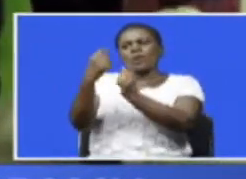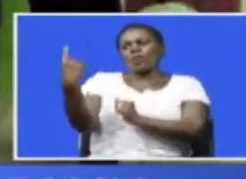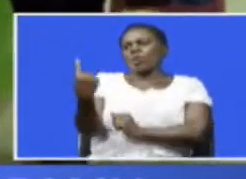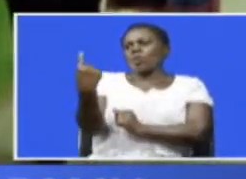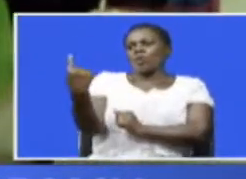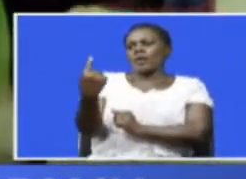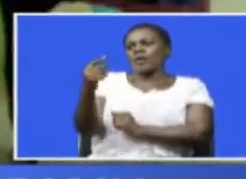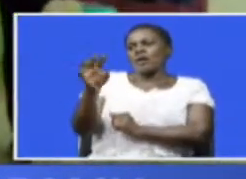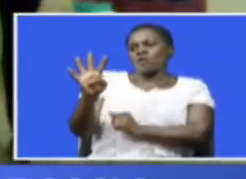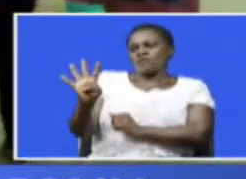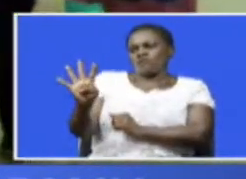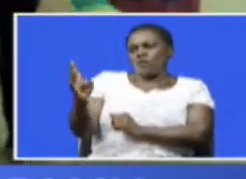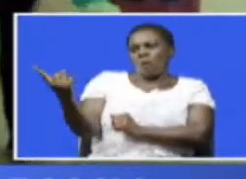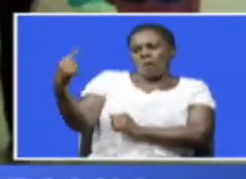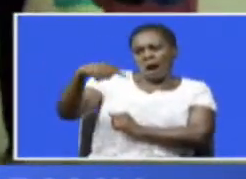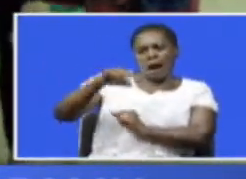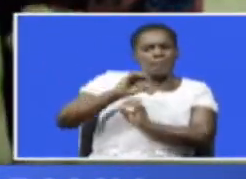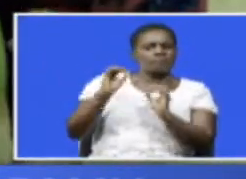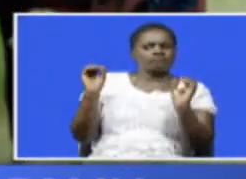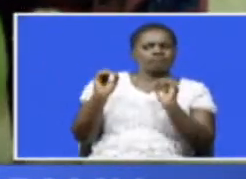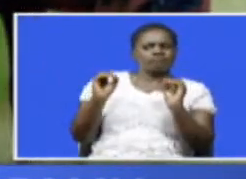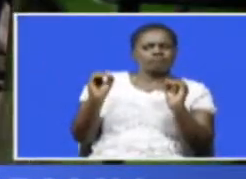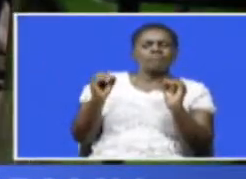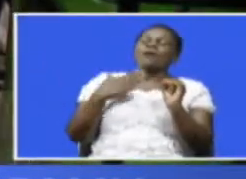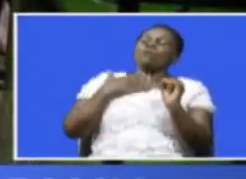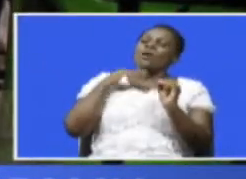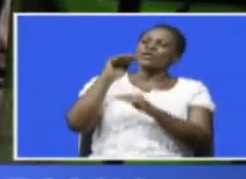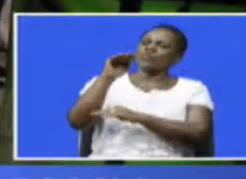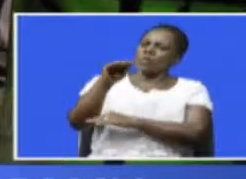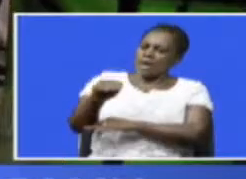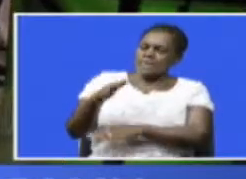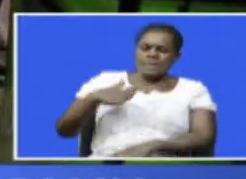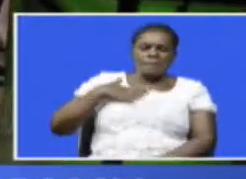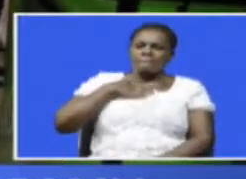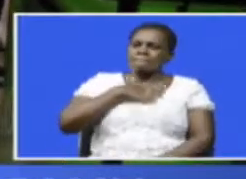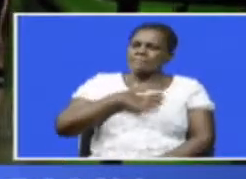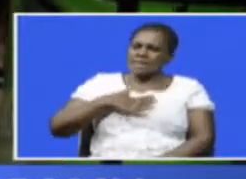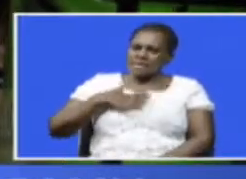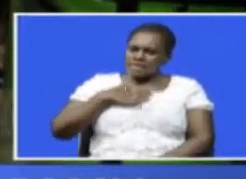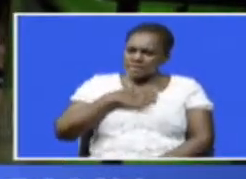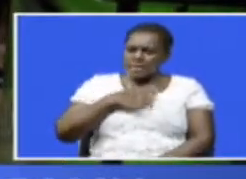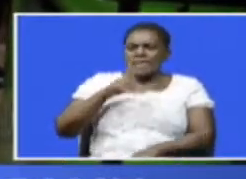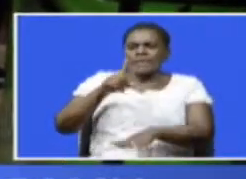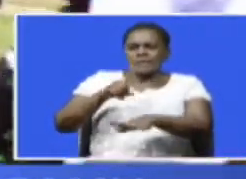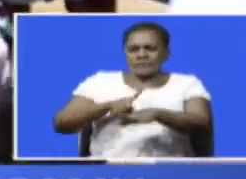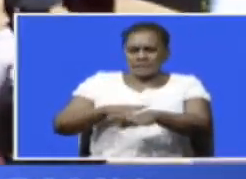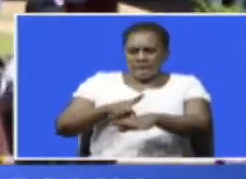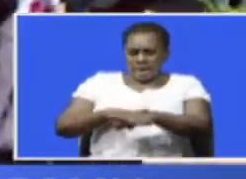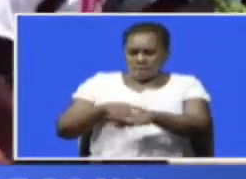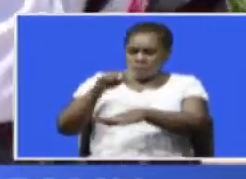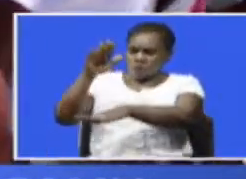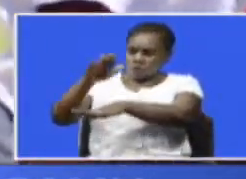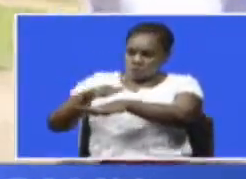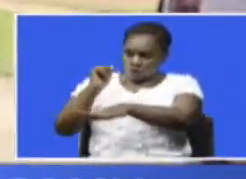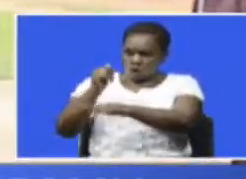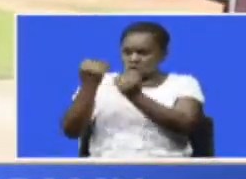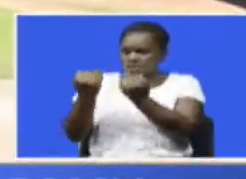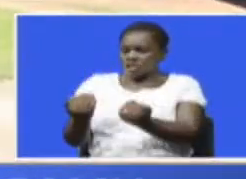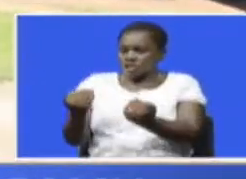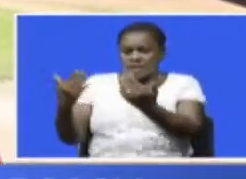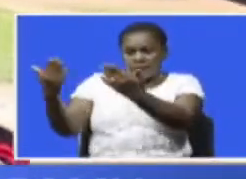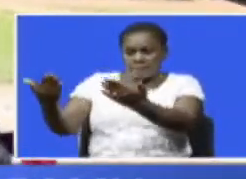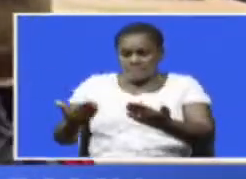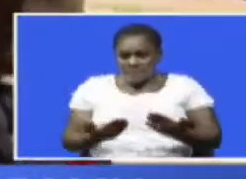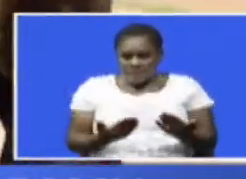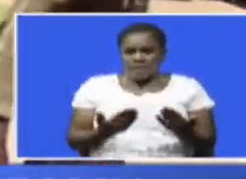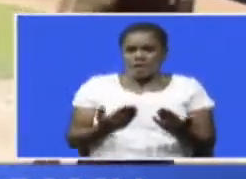wane hawa kuchitokeza nataka kuwaomba tui ya kwamba wanapo pata wito ya kwamba watoto hawa letue